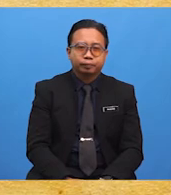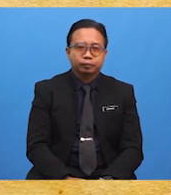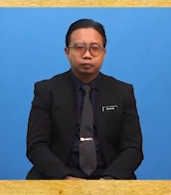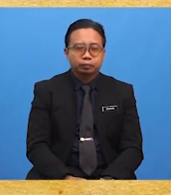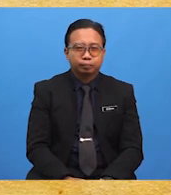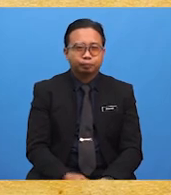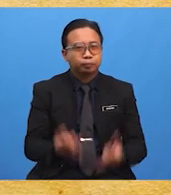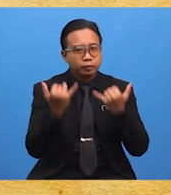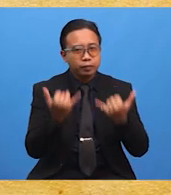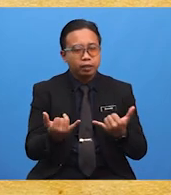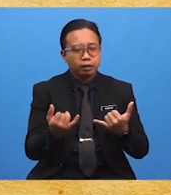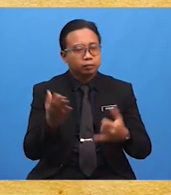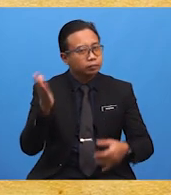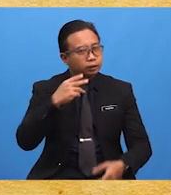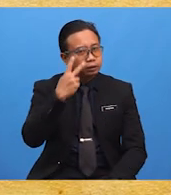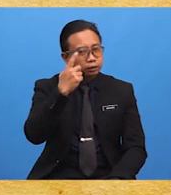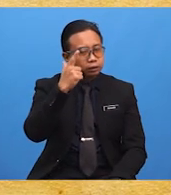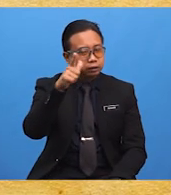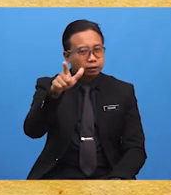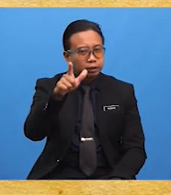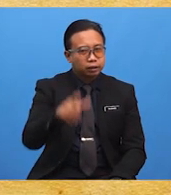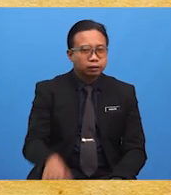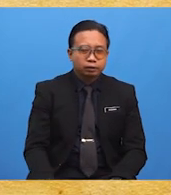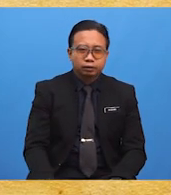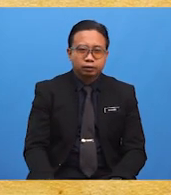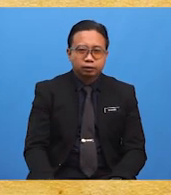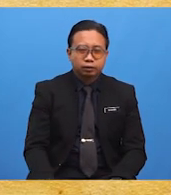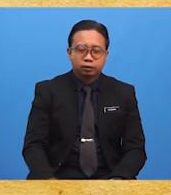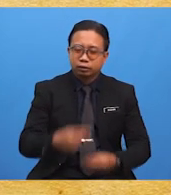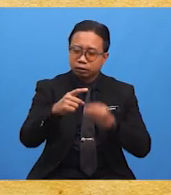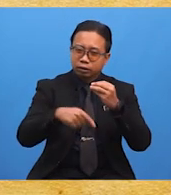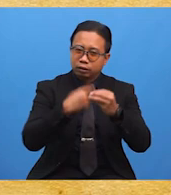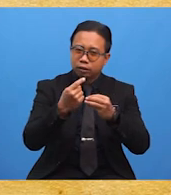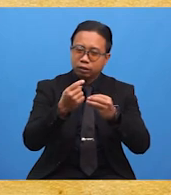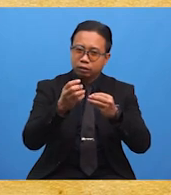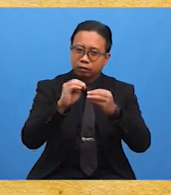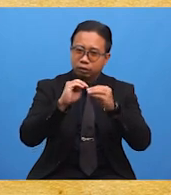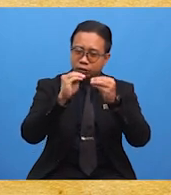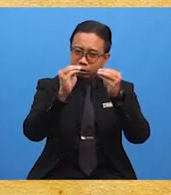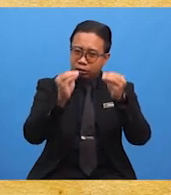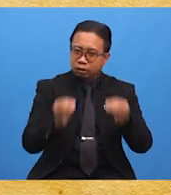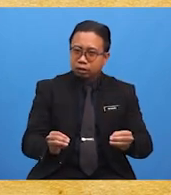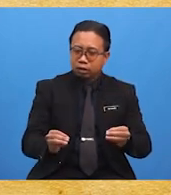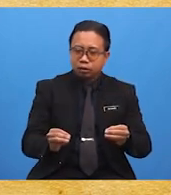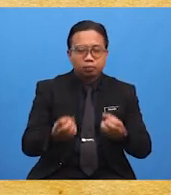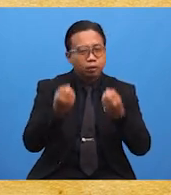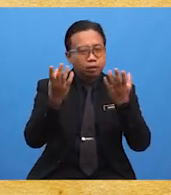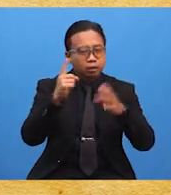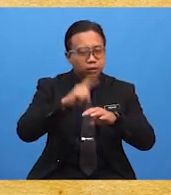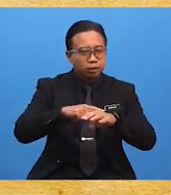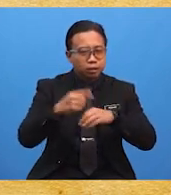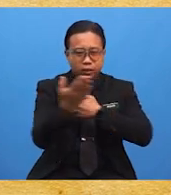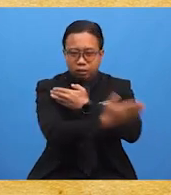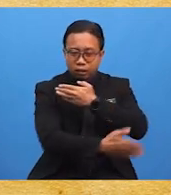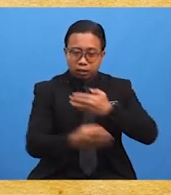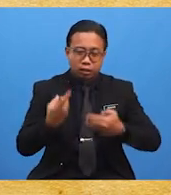Sekarang, marilah kita melihat serba sedikit tentang masyarakat majmuk yang terdapat di negara